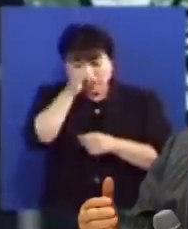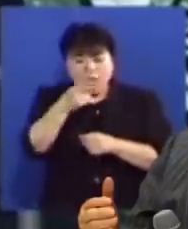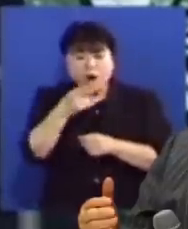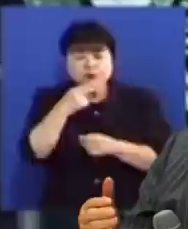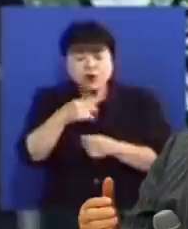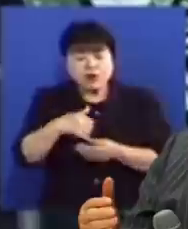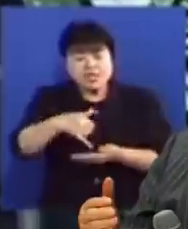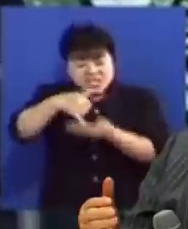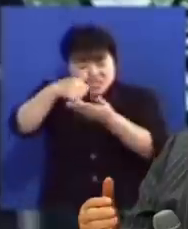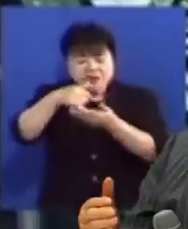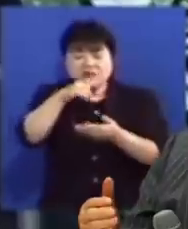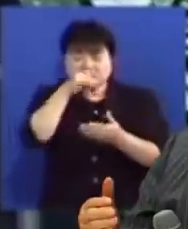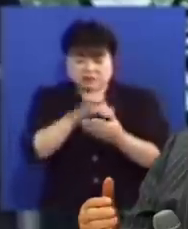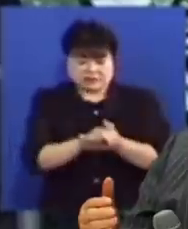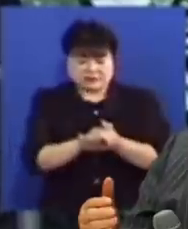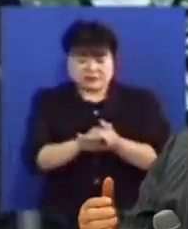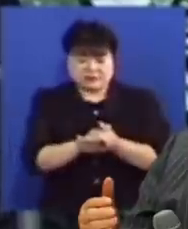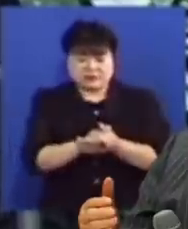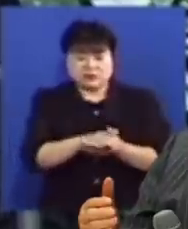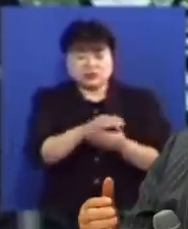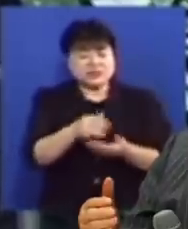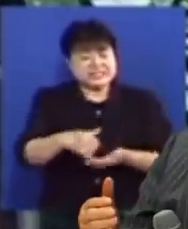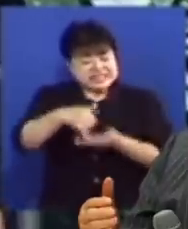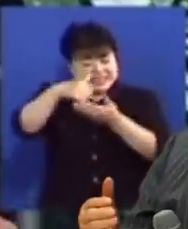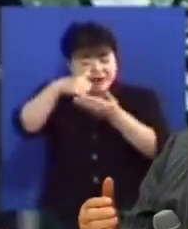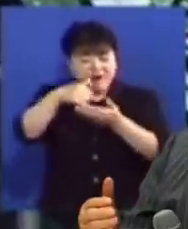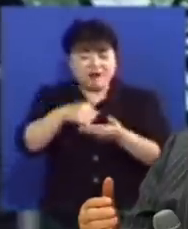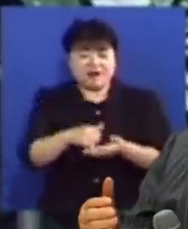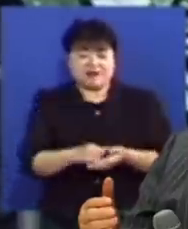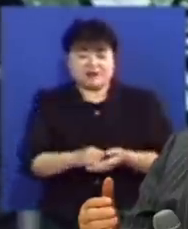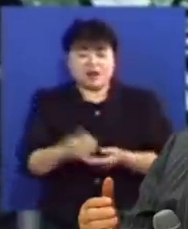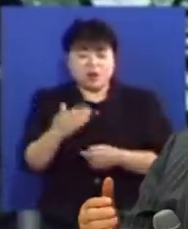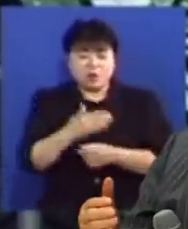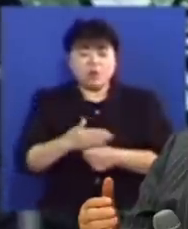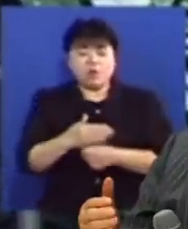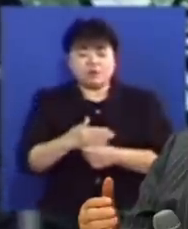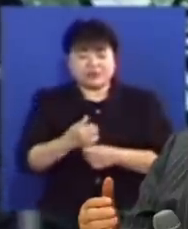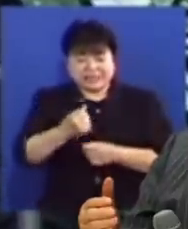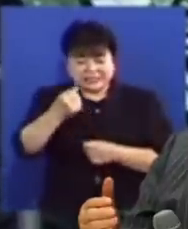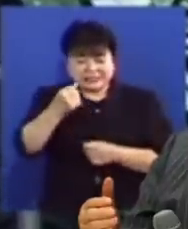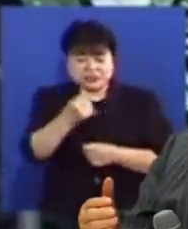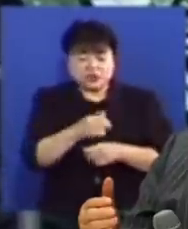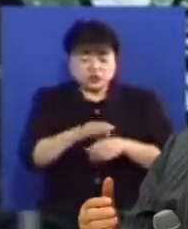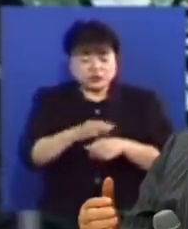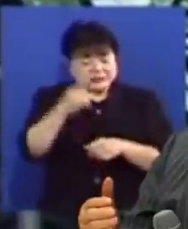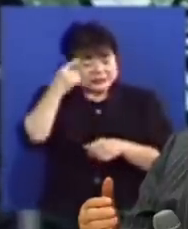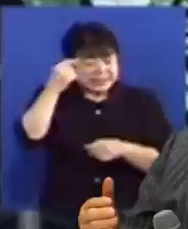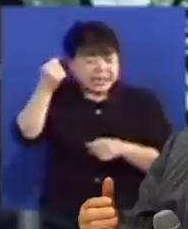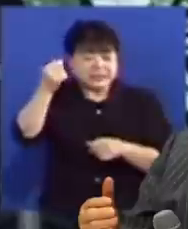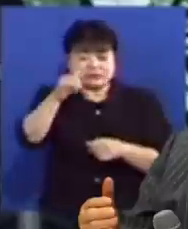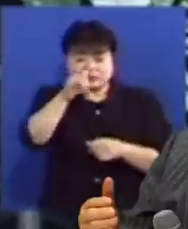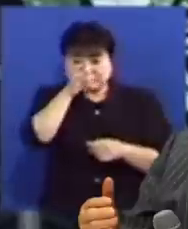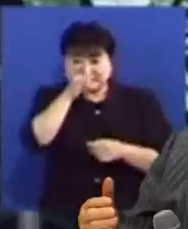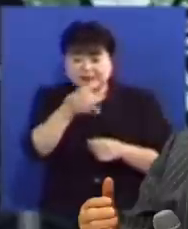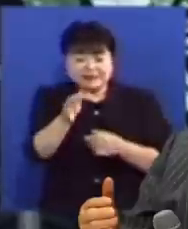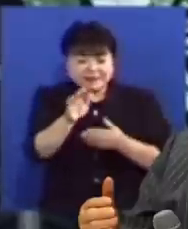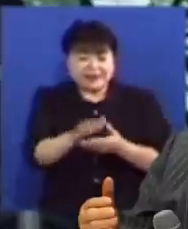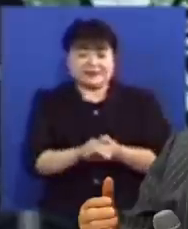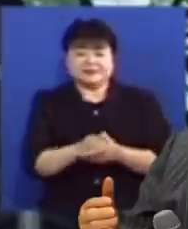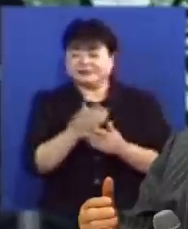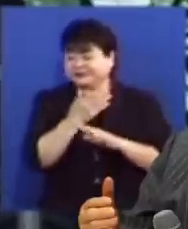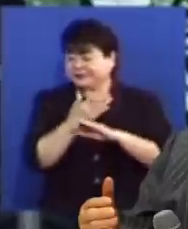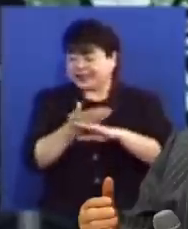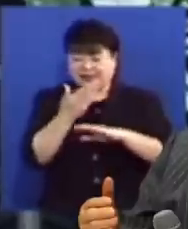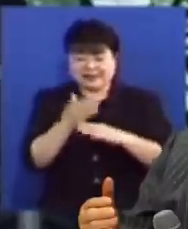인격자인 것입니다 우리는 인격이라고 말하면 사지백체를 가진 육체를 가져야 인격인 줄 알았는데 그렇지